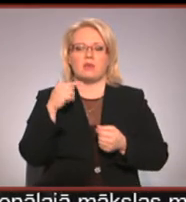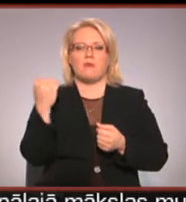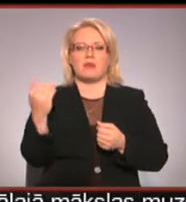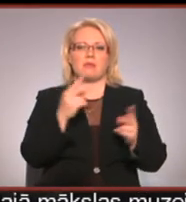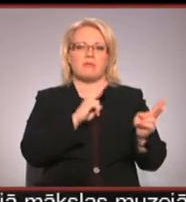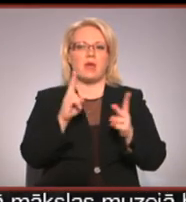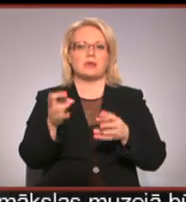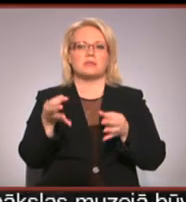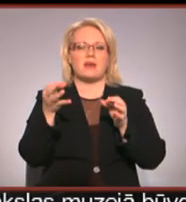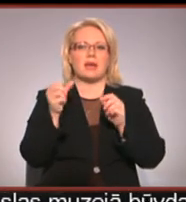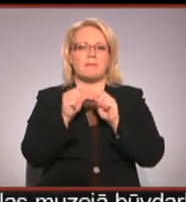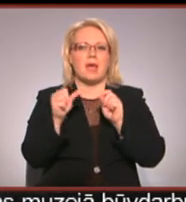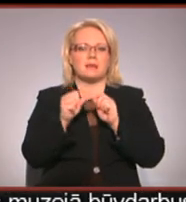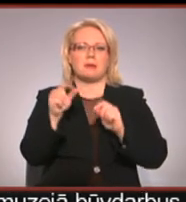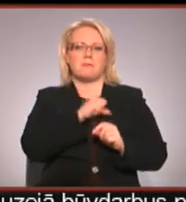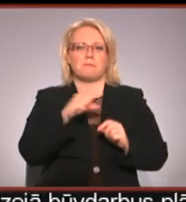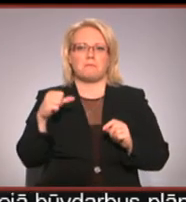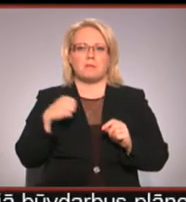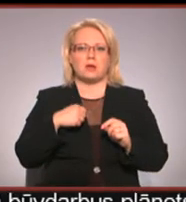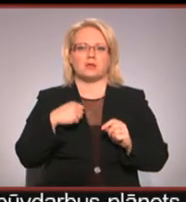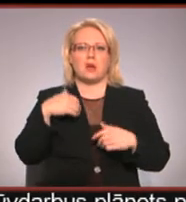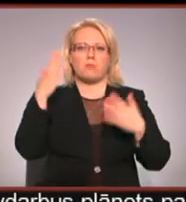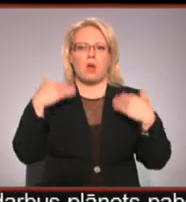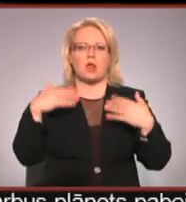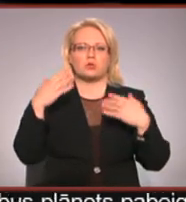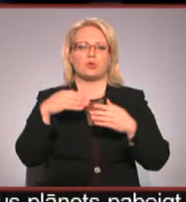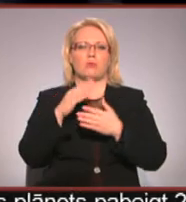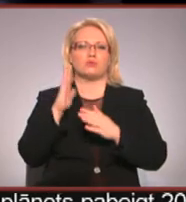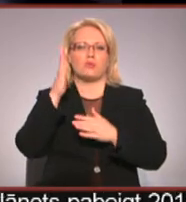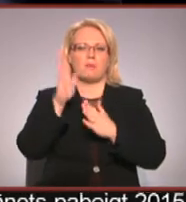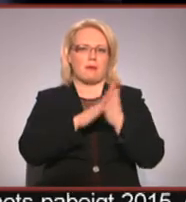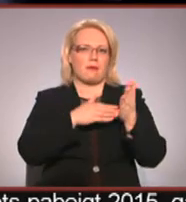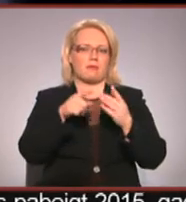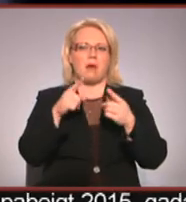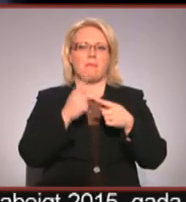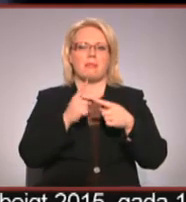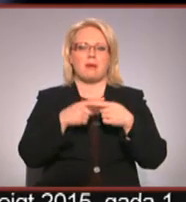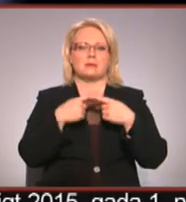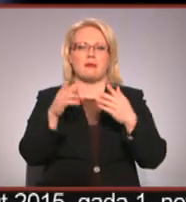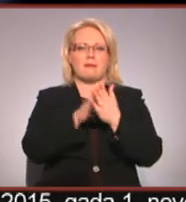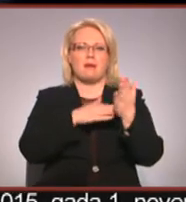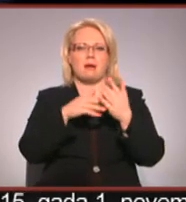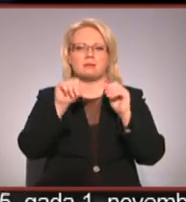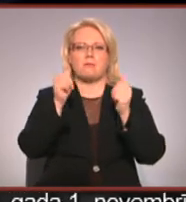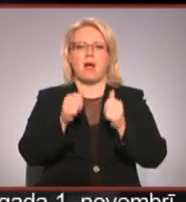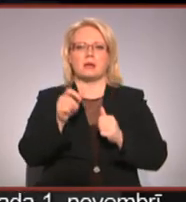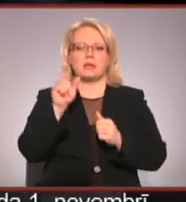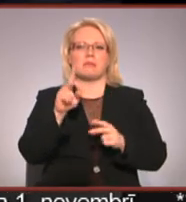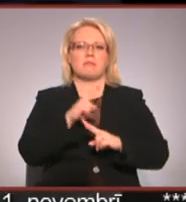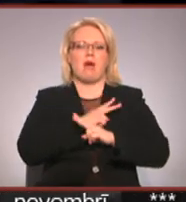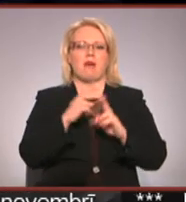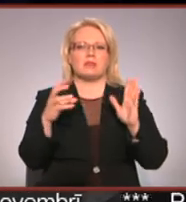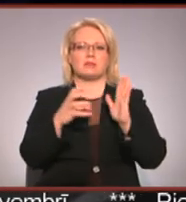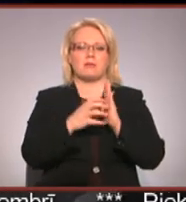dējas svarīgākajām niansām ir pašam būt nokrāsotams sudraba krāsā. Šī metaliskā materiāla krāsa māksliniekam ir nāvis simbols,